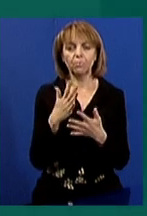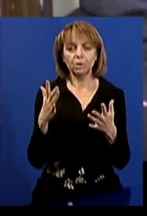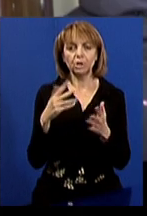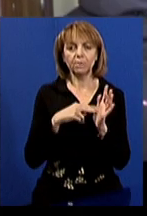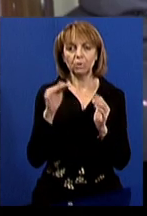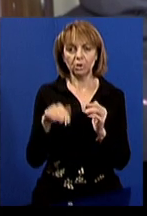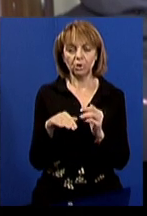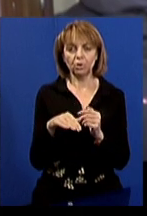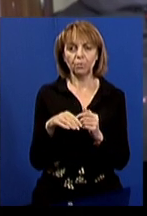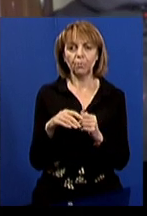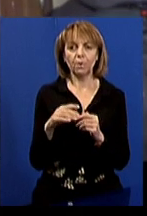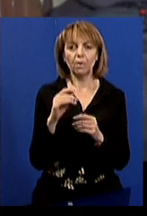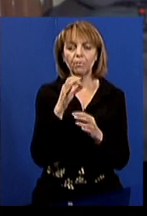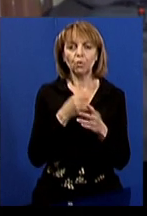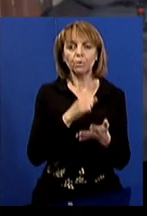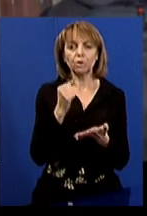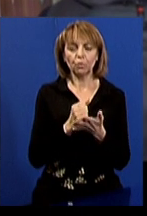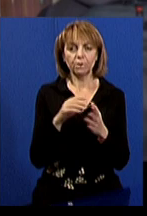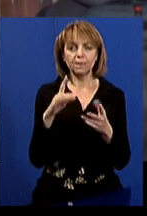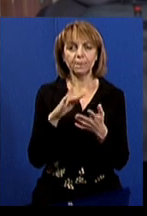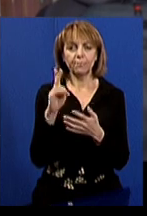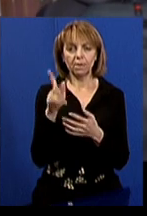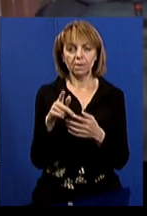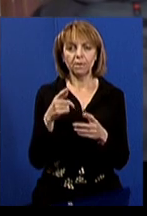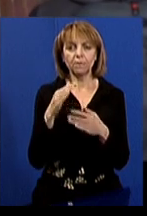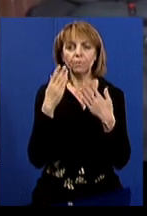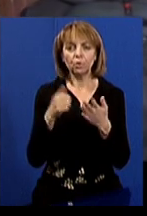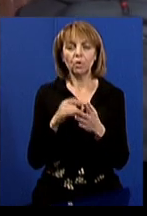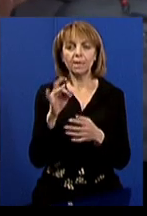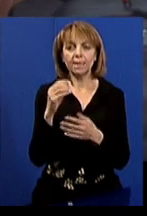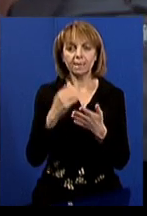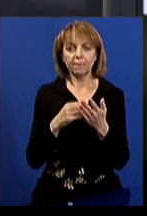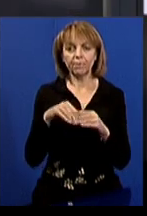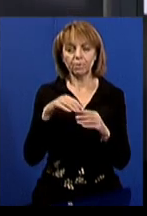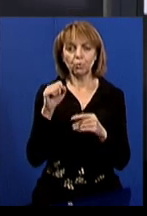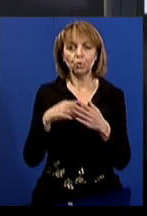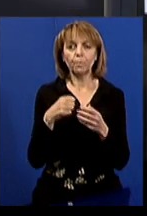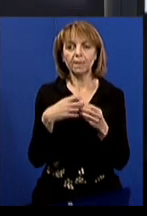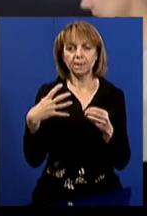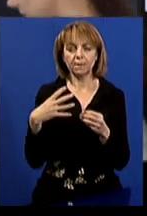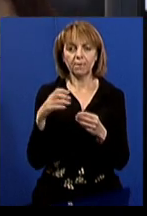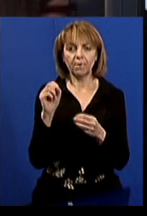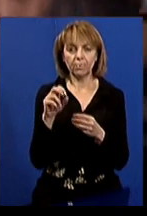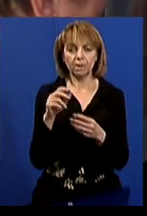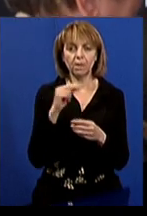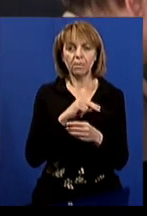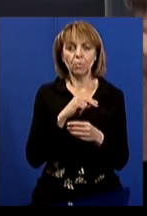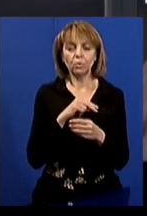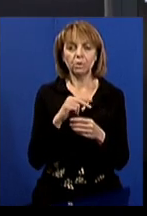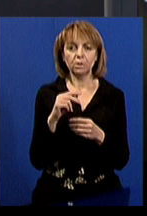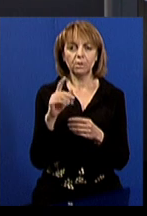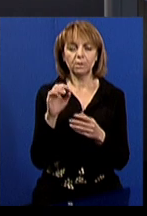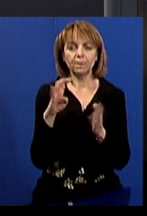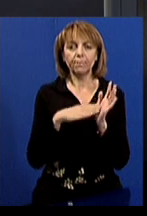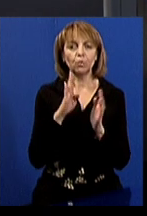тисяч. Відповідно до постанови центру виборчкому звернутися до реєстру виборців можна до 15 квітня. Працюють посадовці з 9-ї